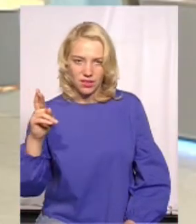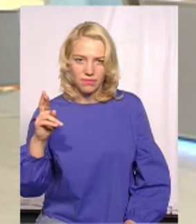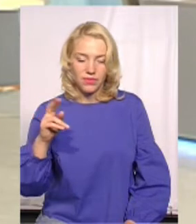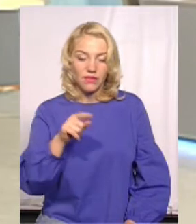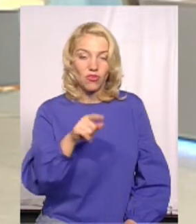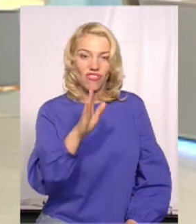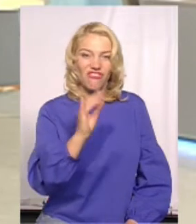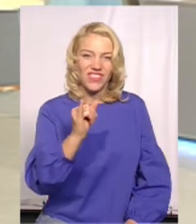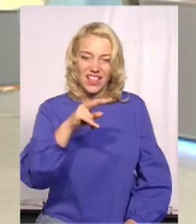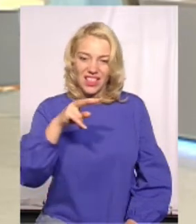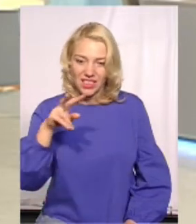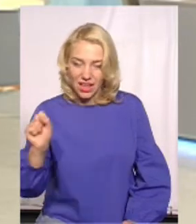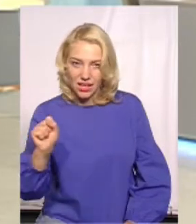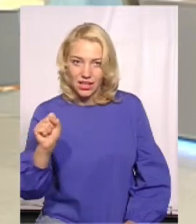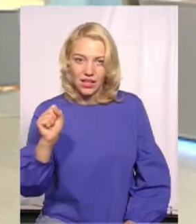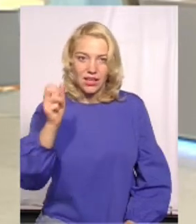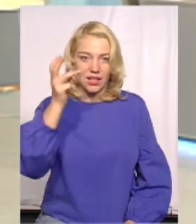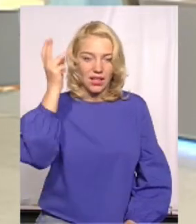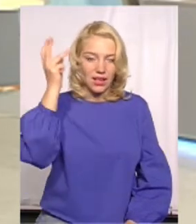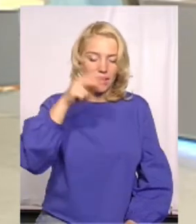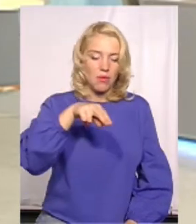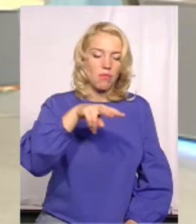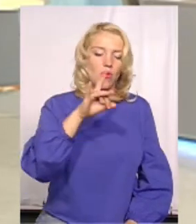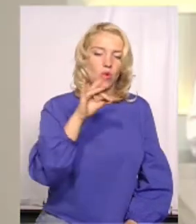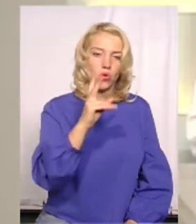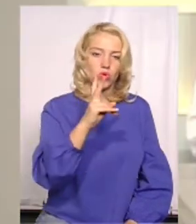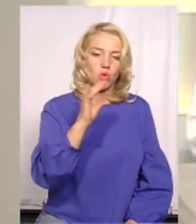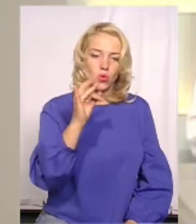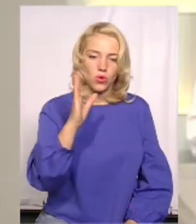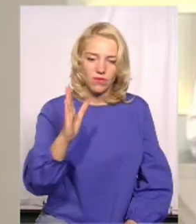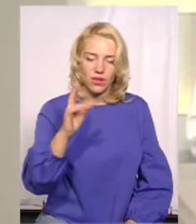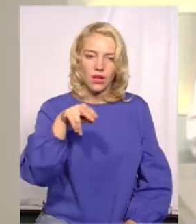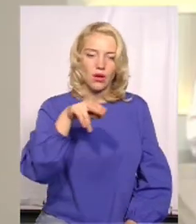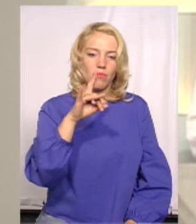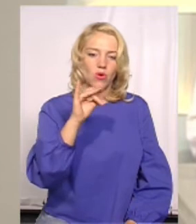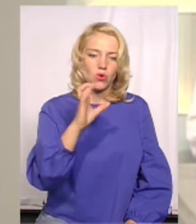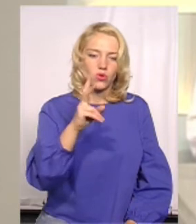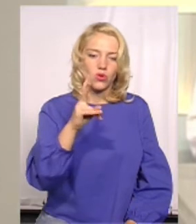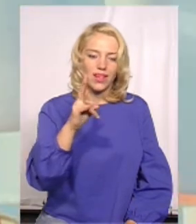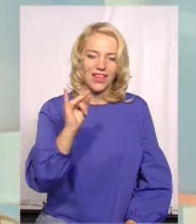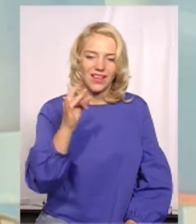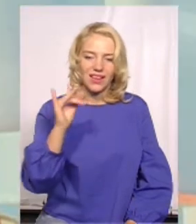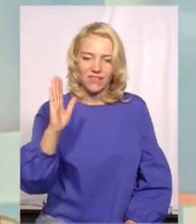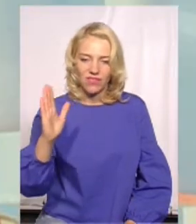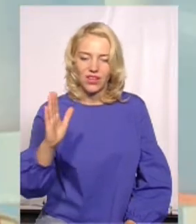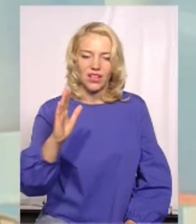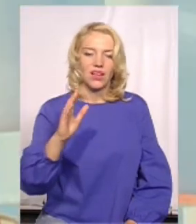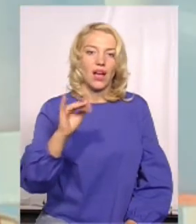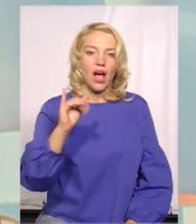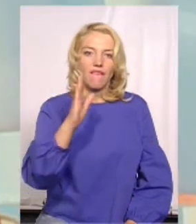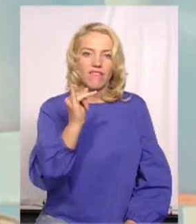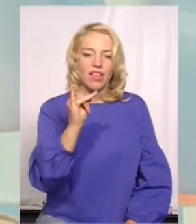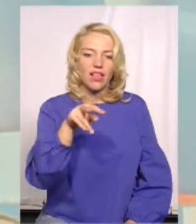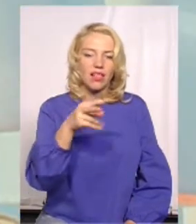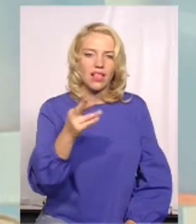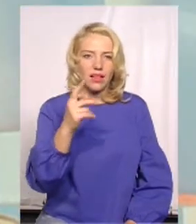Вілла, потім Хмельний, Плоскир'їв, Плоскур'їв, Хмельницький, але саме слово Вілла, воно так запало в голову, і тому